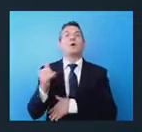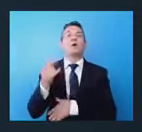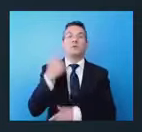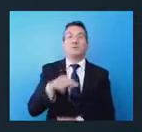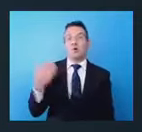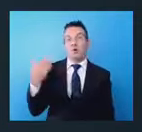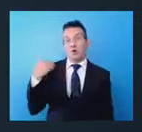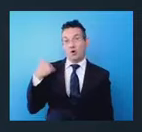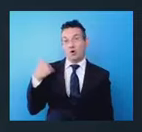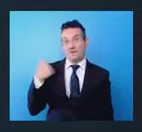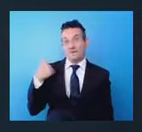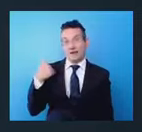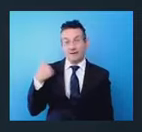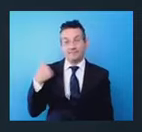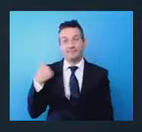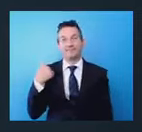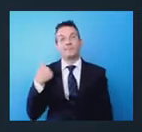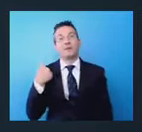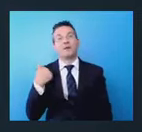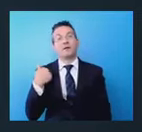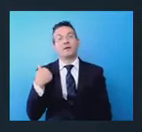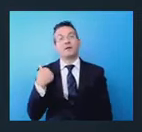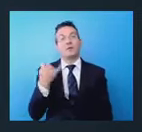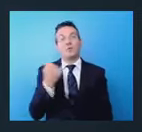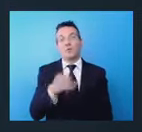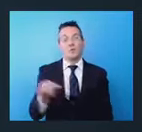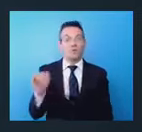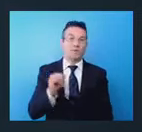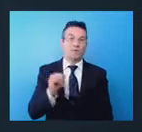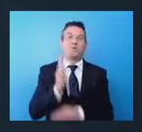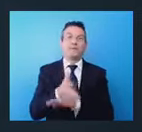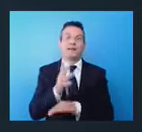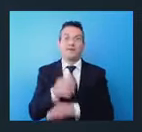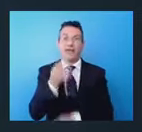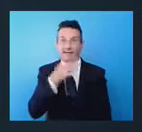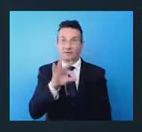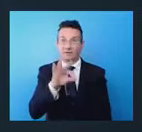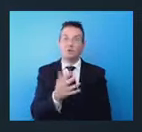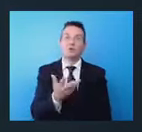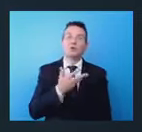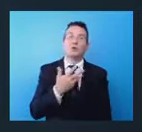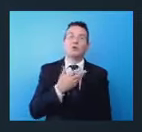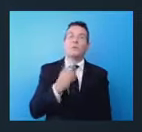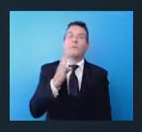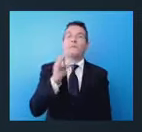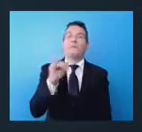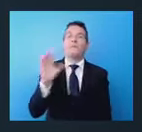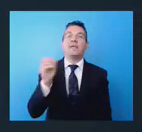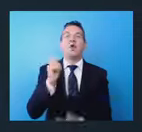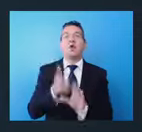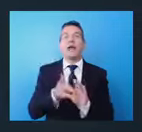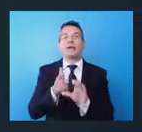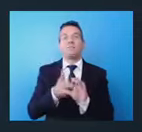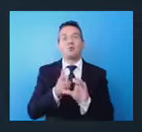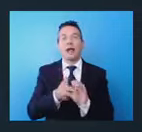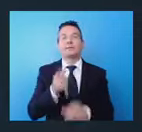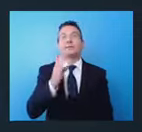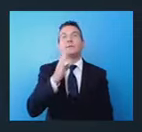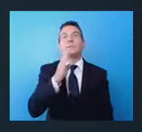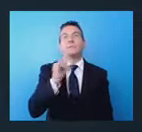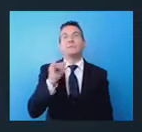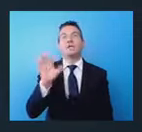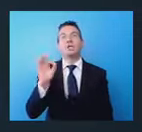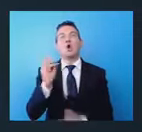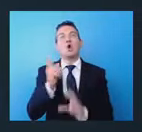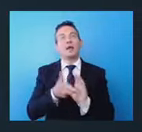'ultimo intervento, la questione dei biocarburanti. La questione dei biocarburanti secondo me